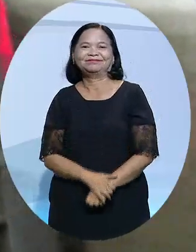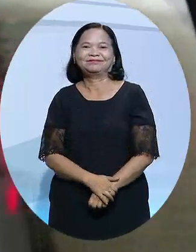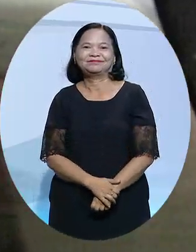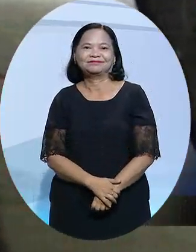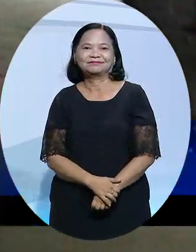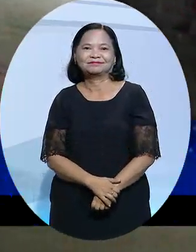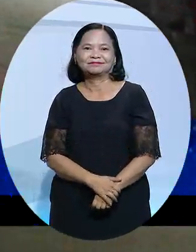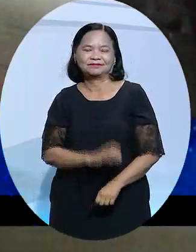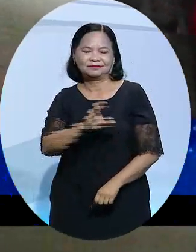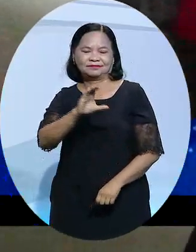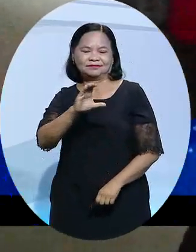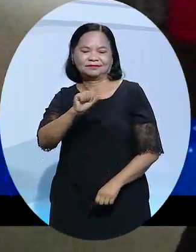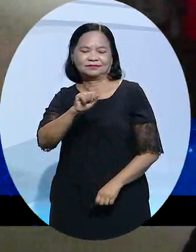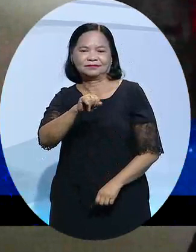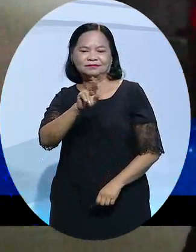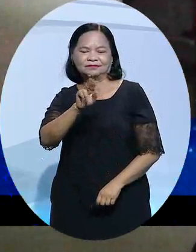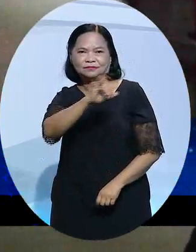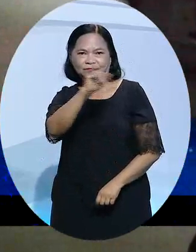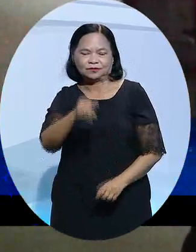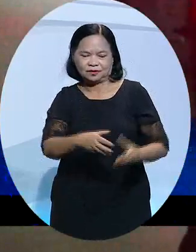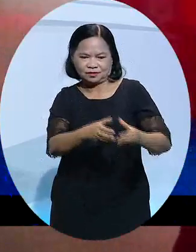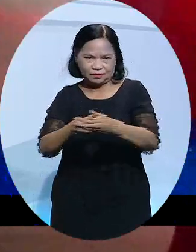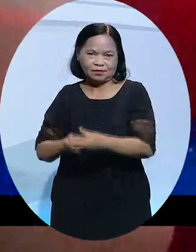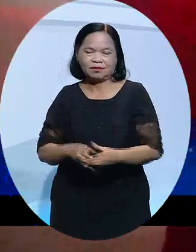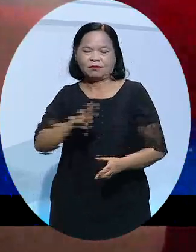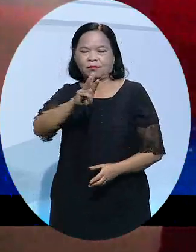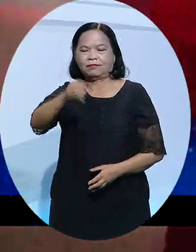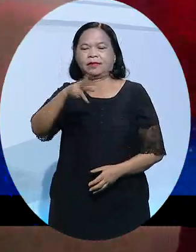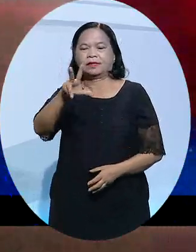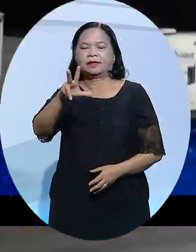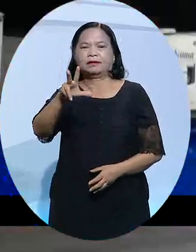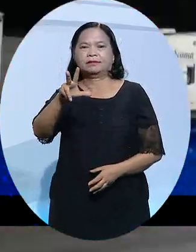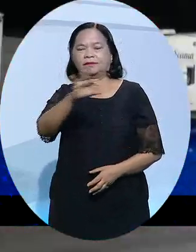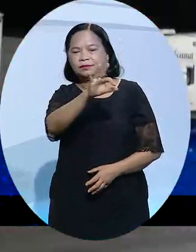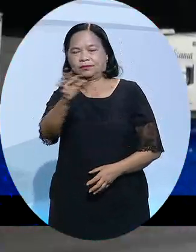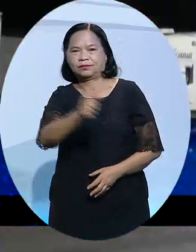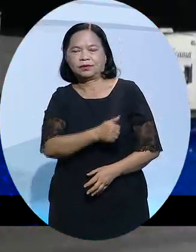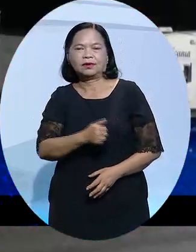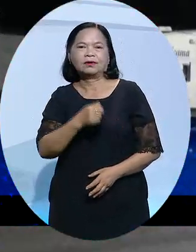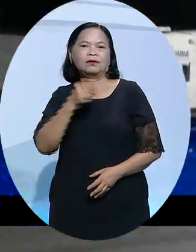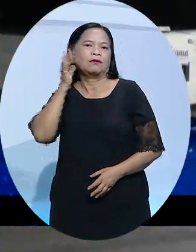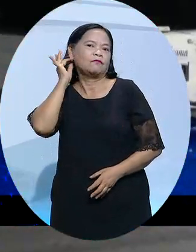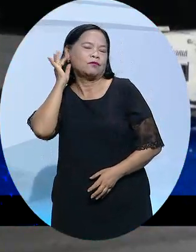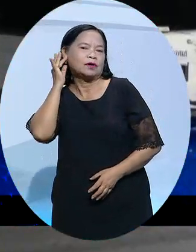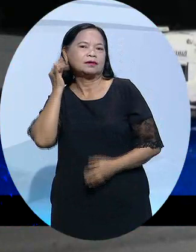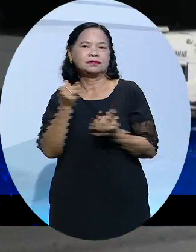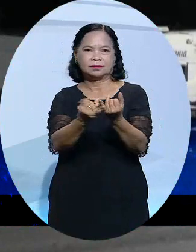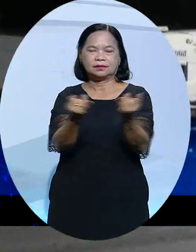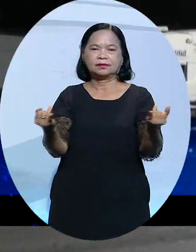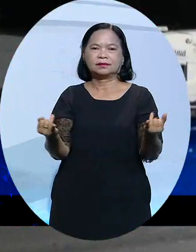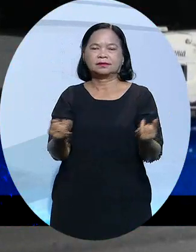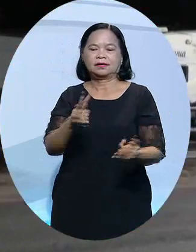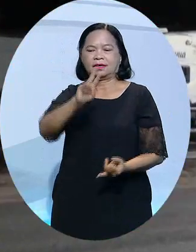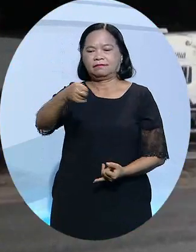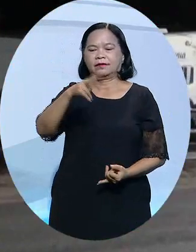Cao quỹ Liên Hợp Quốc về người tị nạn cho biết hầu hết trong số 3,8 triệu người Ukraine đi lánh nạn là phụ nữ và trẻ em. Cụ thể, khoảng 2